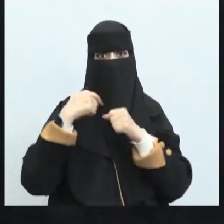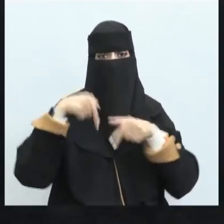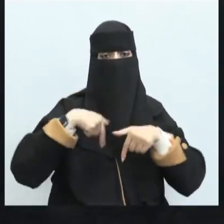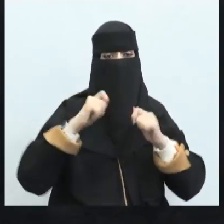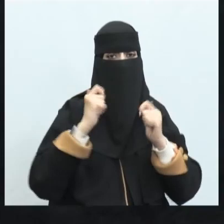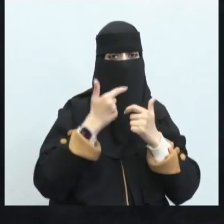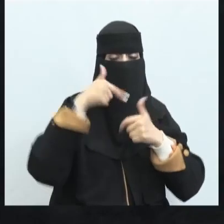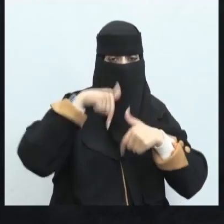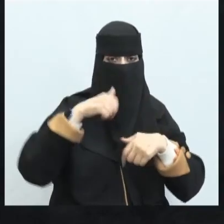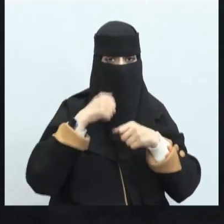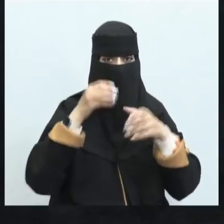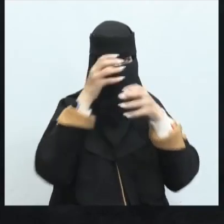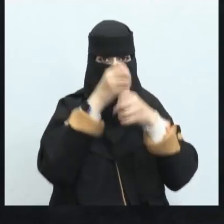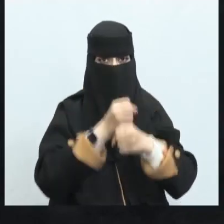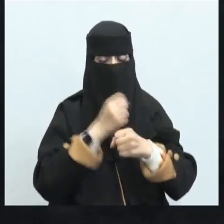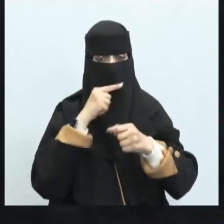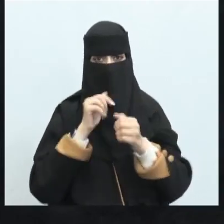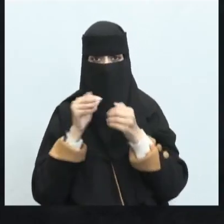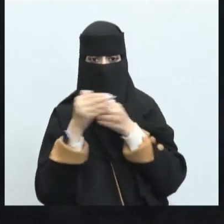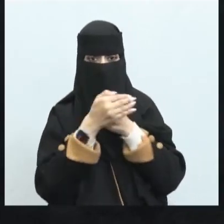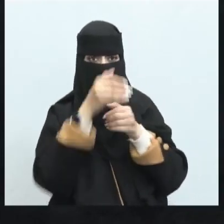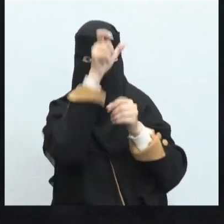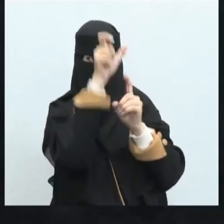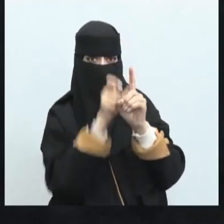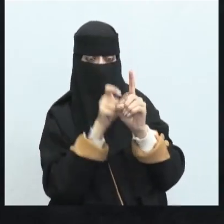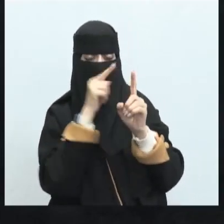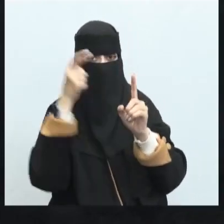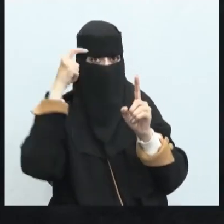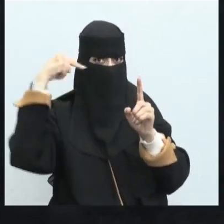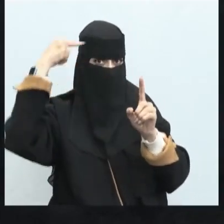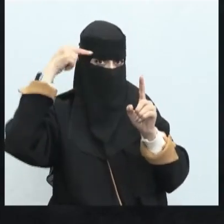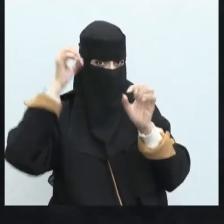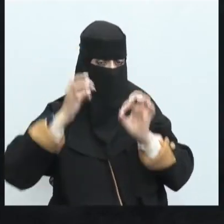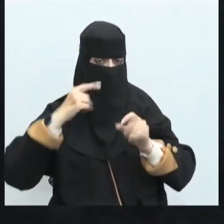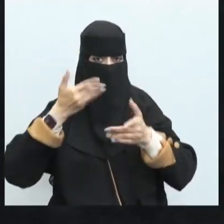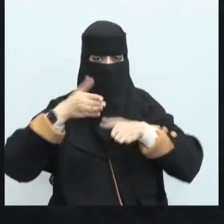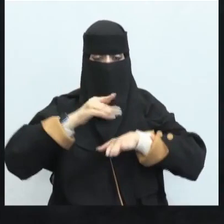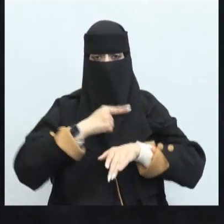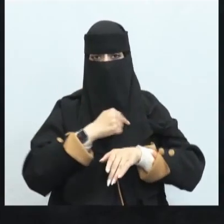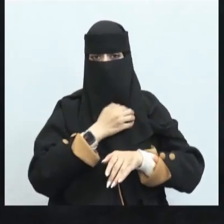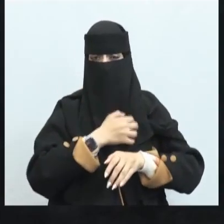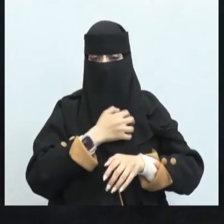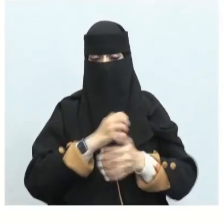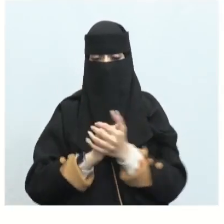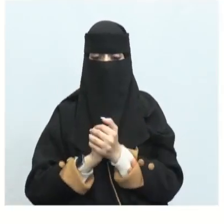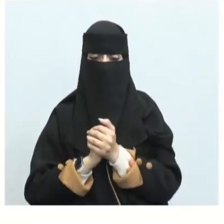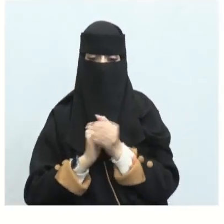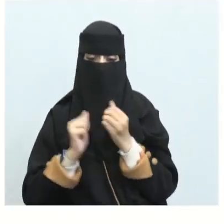قوتنا وعلى منعتنا وأننا أيضا نحكم عقولنا أكثر من أهواء الهواء ومن الأحلام